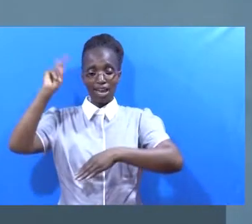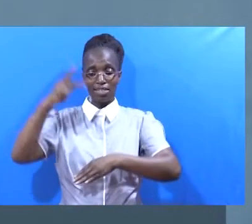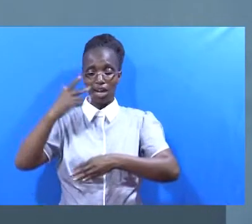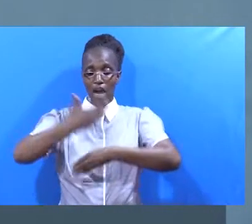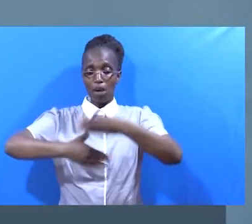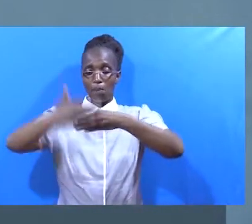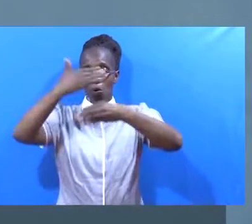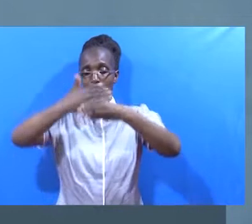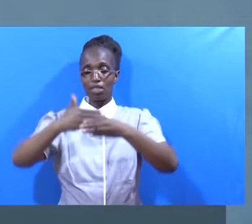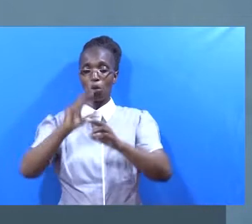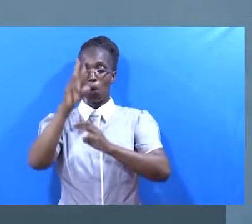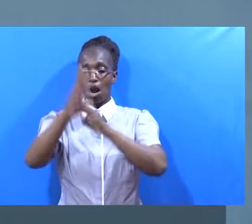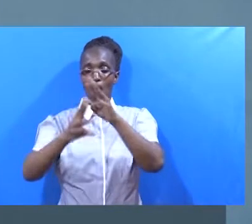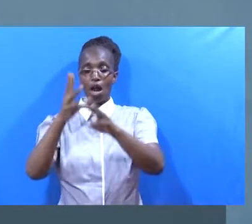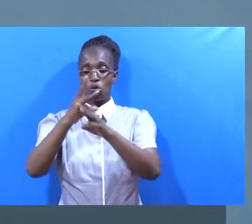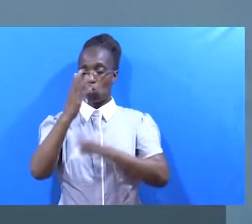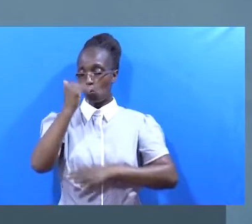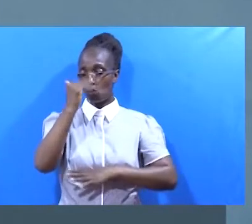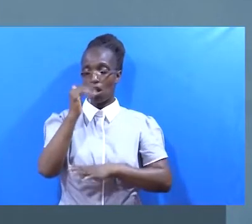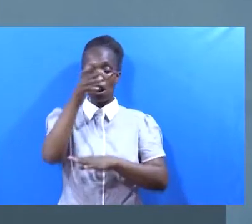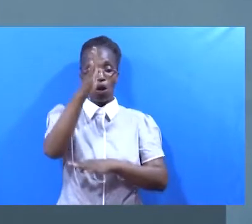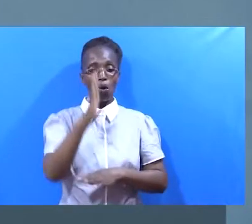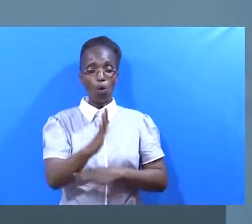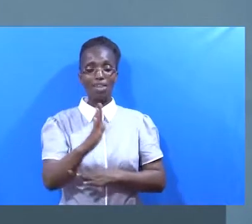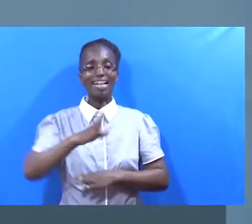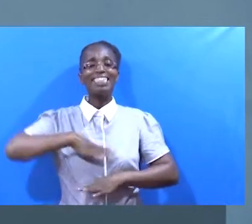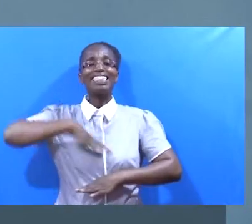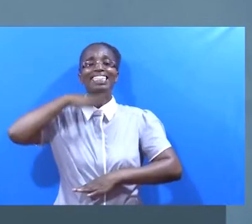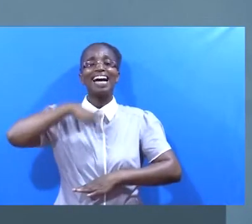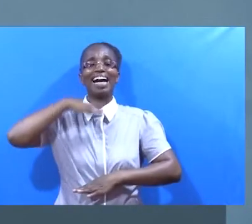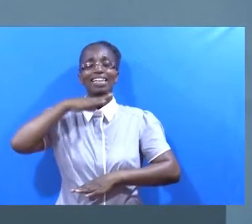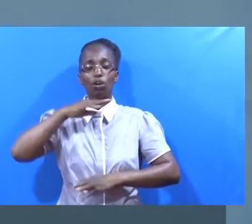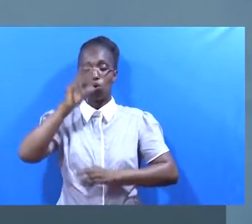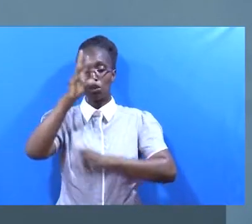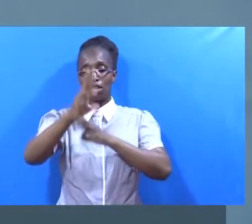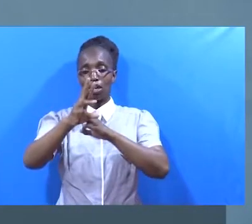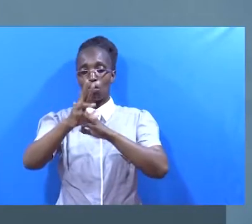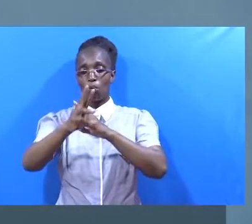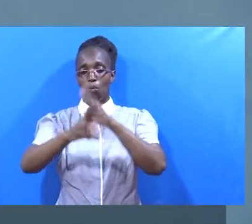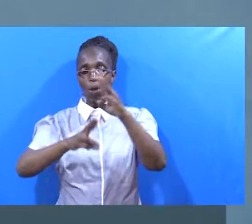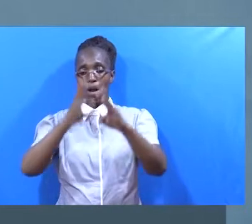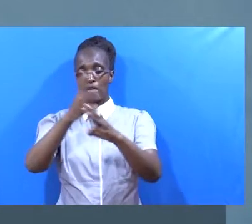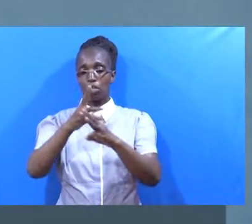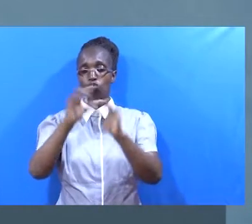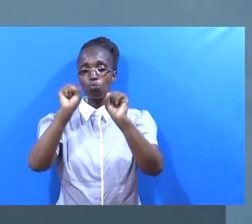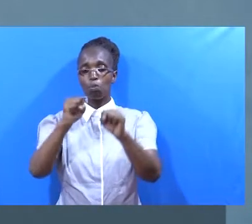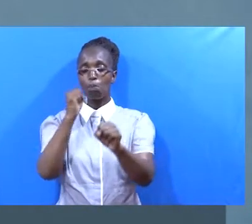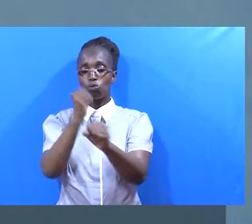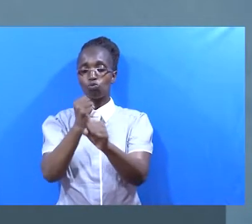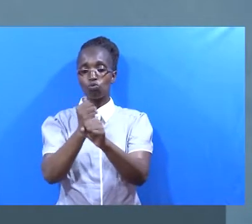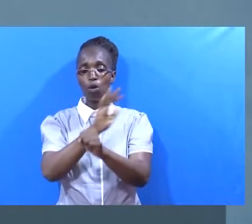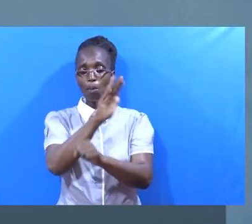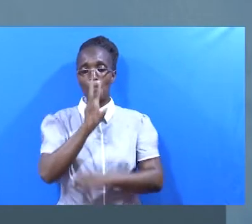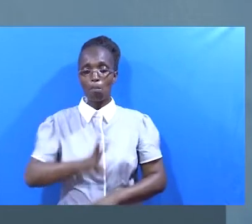Unafanya kwa ajili ya kujenga ulimwengu huu Kwa mana mungu hametupa kwa ndu niyani Tukiwa nangufu na waleo na ujasiri Tutende